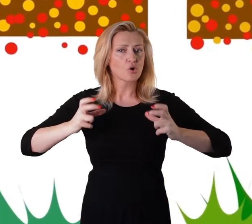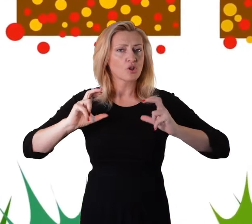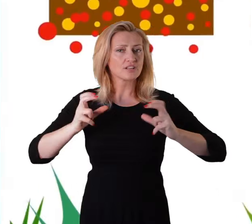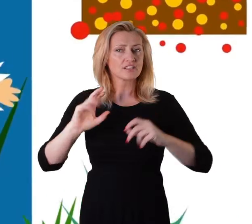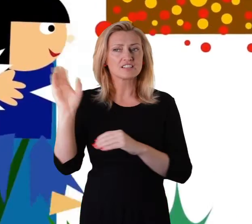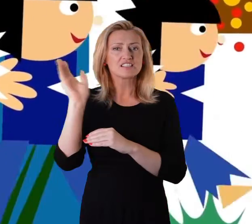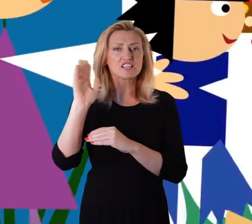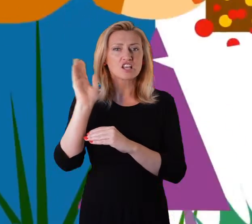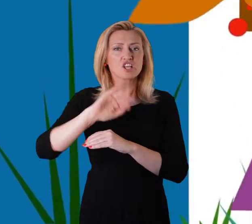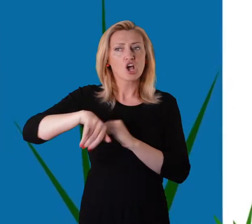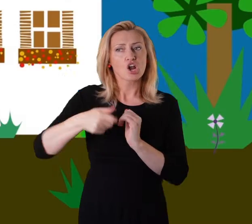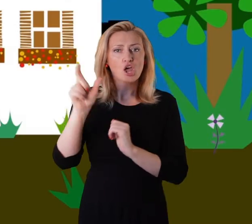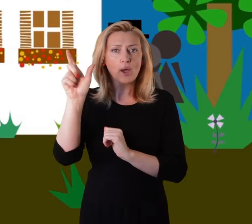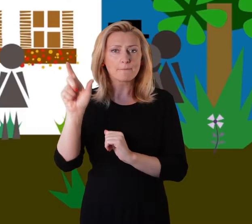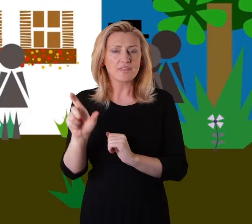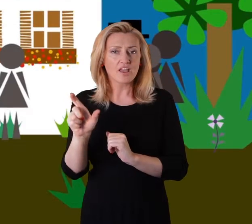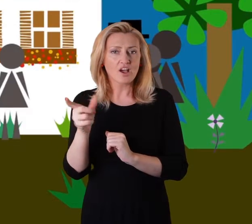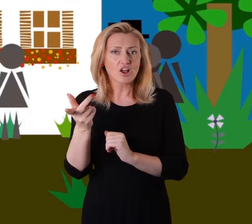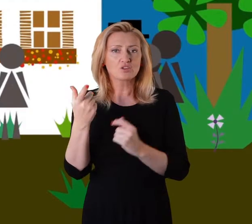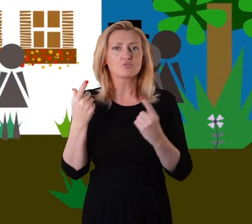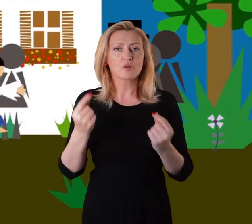Szia, mia, haramia, futnak elég